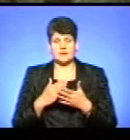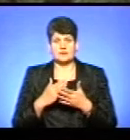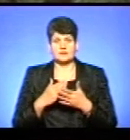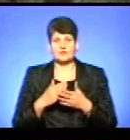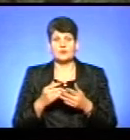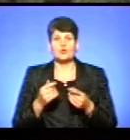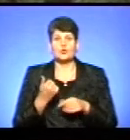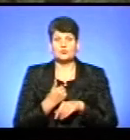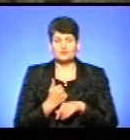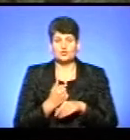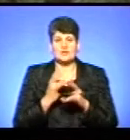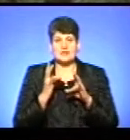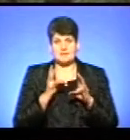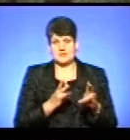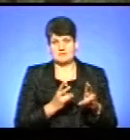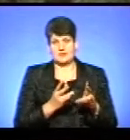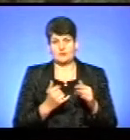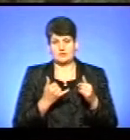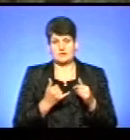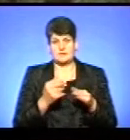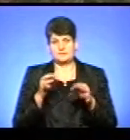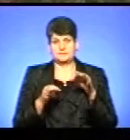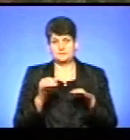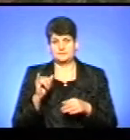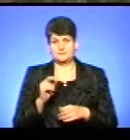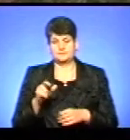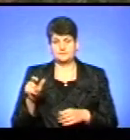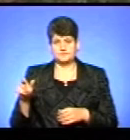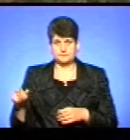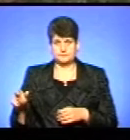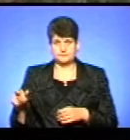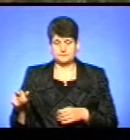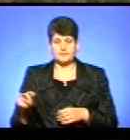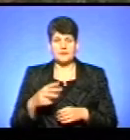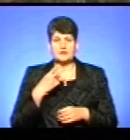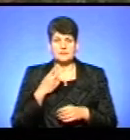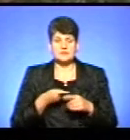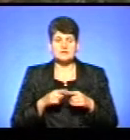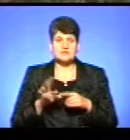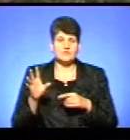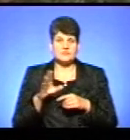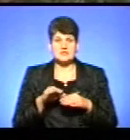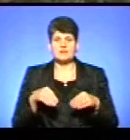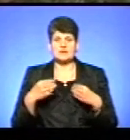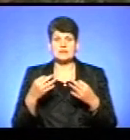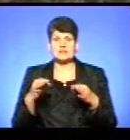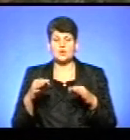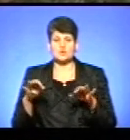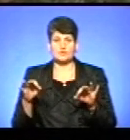небезпеку для довкілля, а, можливо, і для людей. Власне, виходячи з цього, видані дозволи,